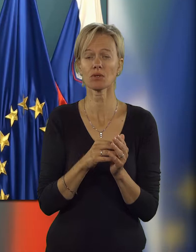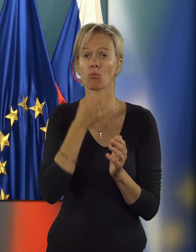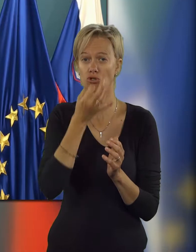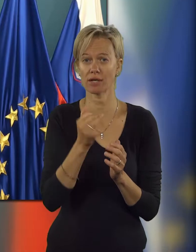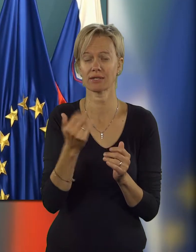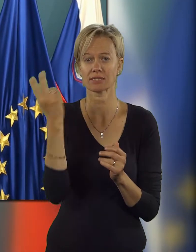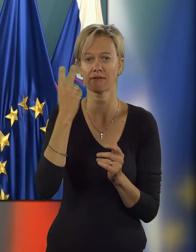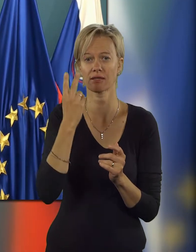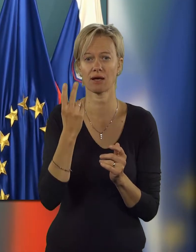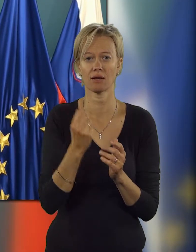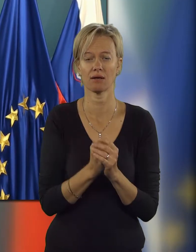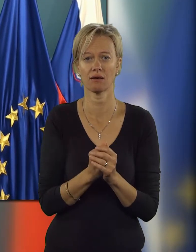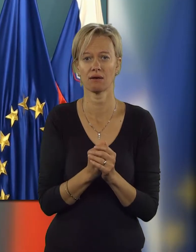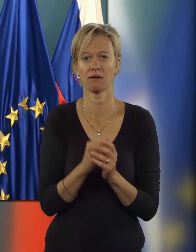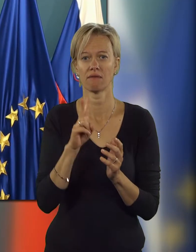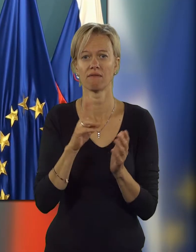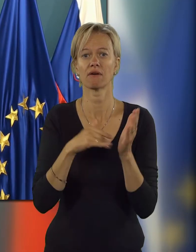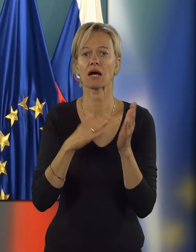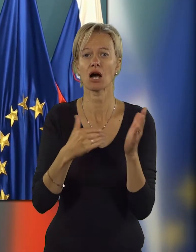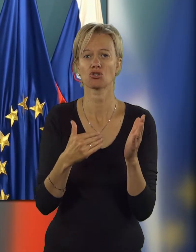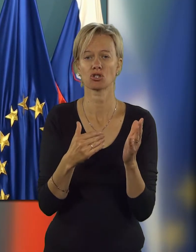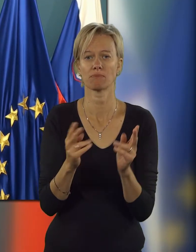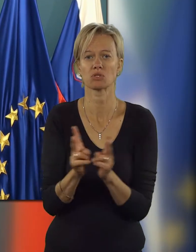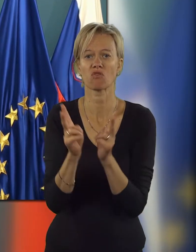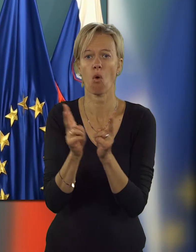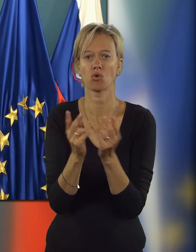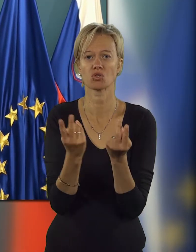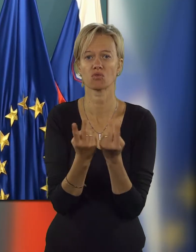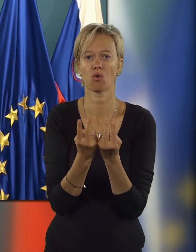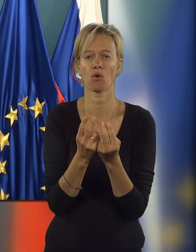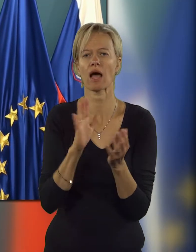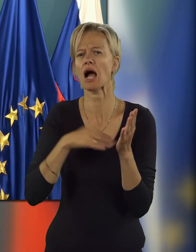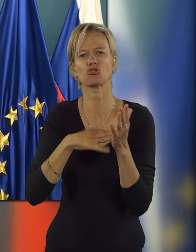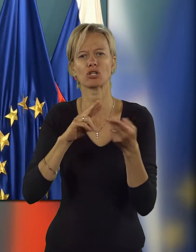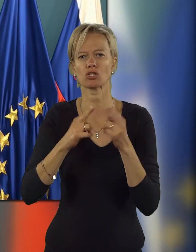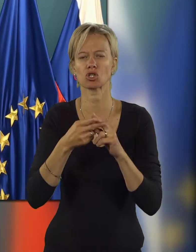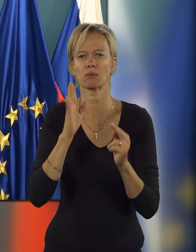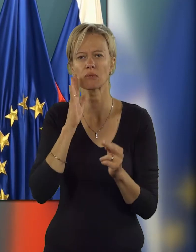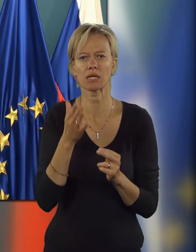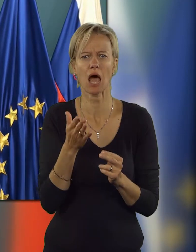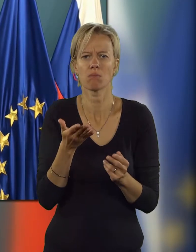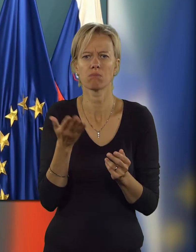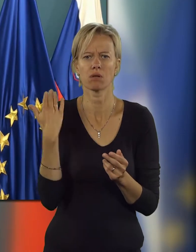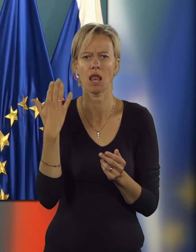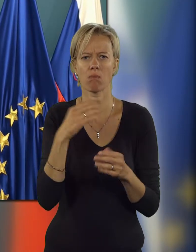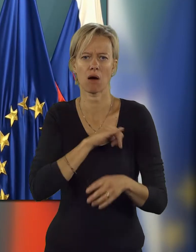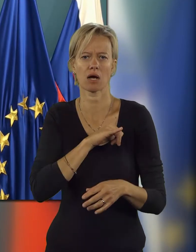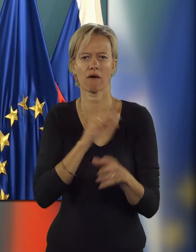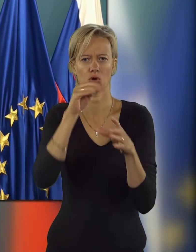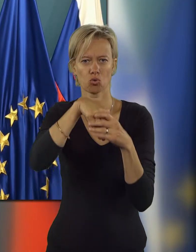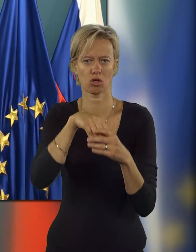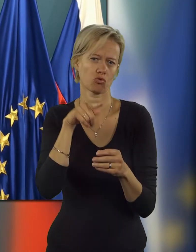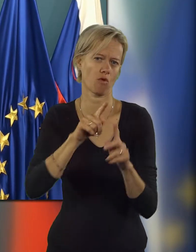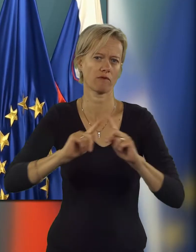Vprašanje pa je seveda tudi v kakšnem svojstvu oziroma na kakšen način bi naj bila banka